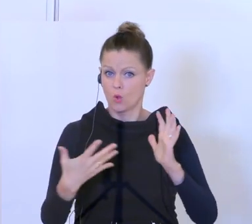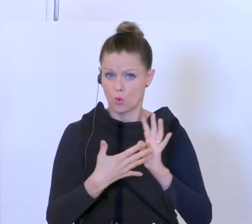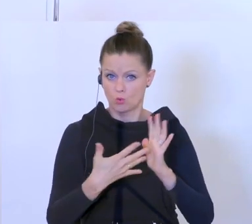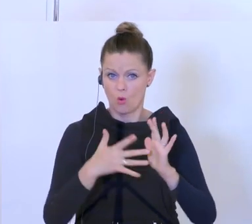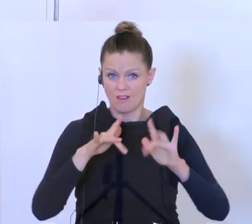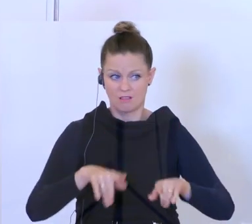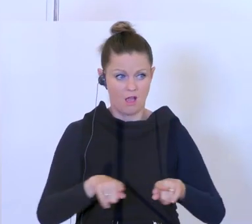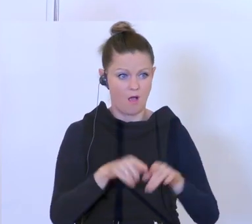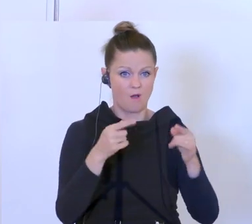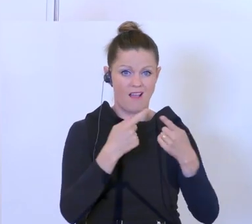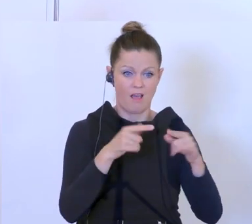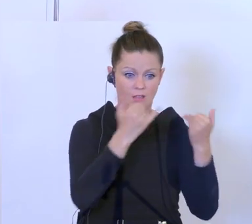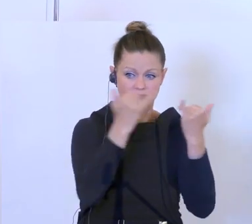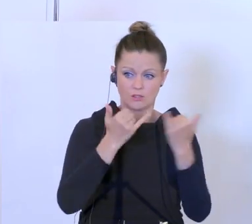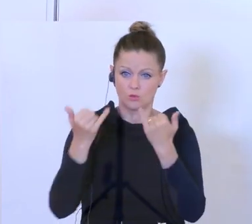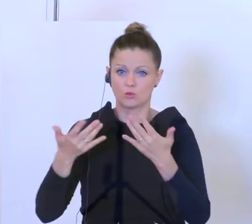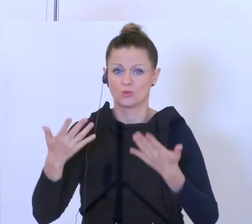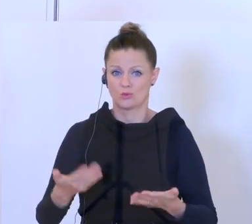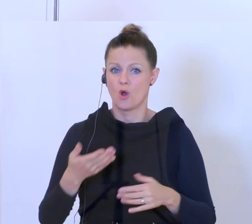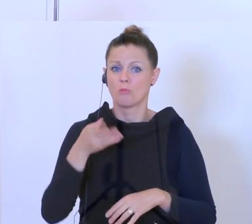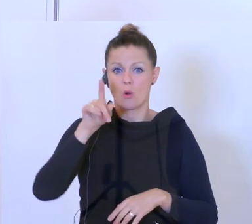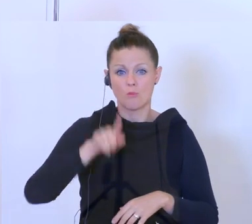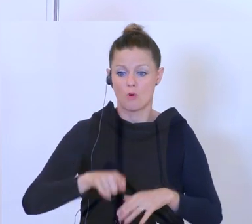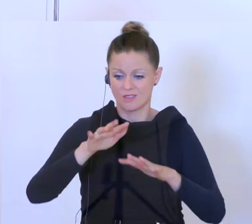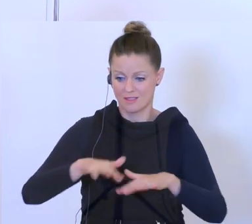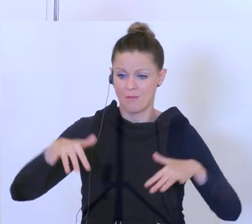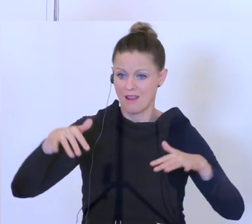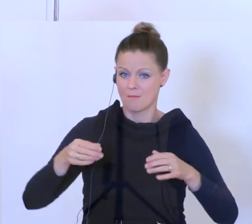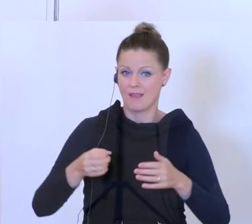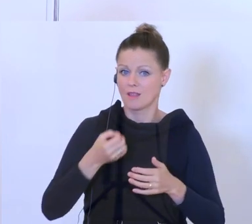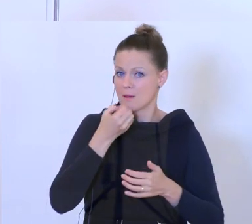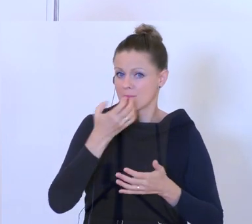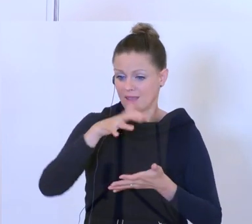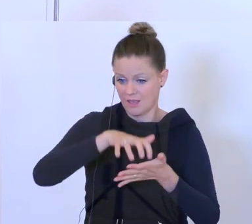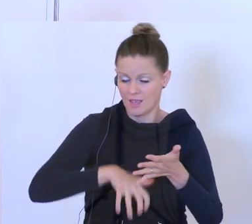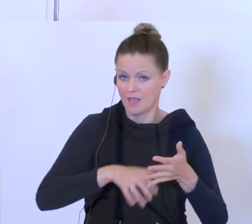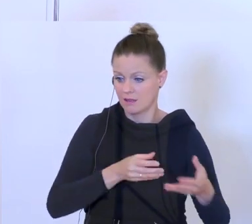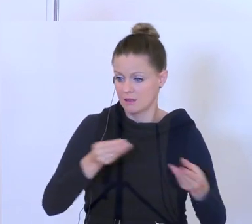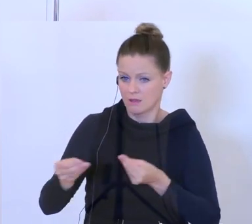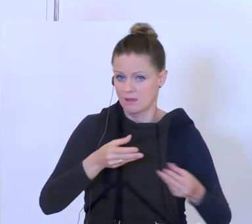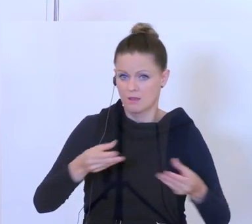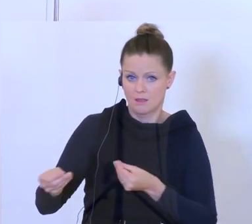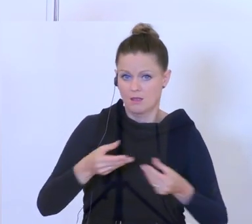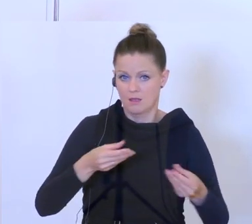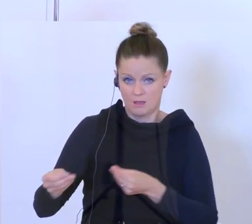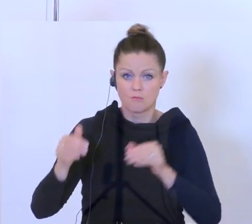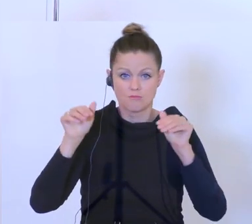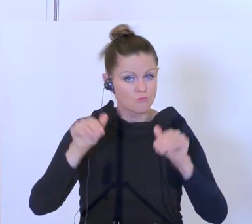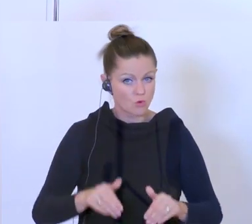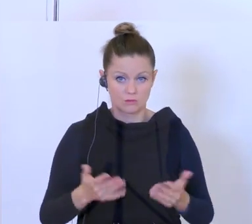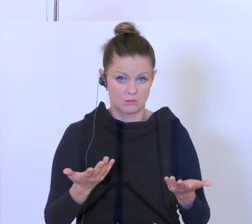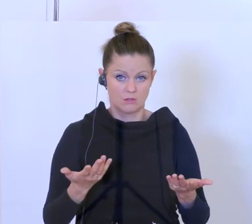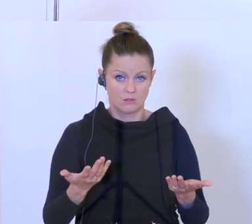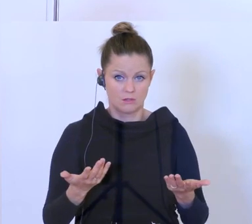auch. Da wird jetzt monatliche Berichte ans Parlament geben, wenn die Dinge arbeiten und fliegen. Monatliche Berichte ans